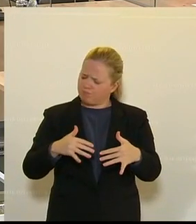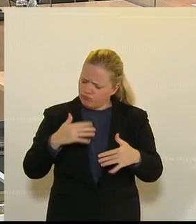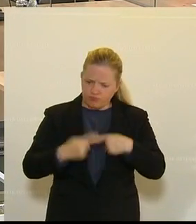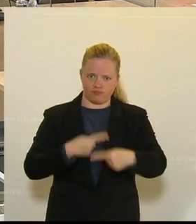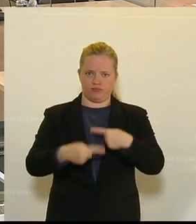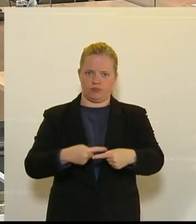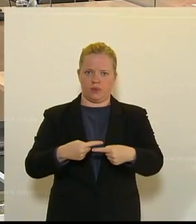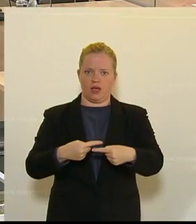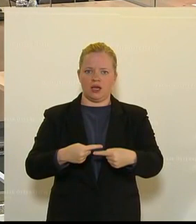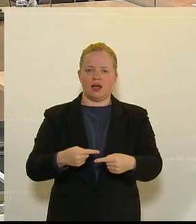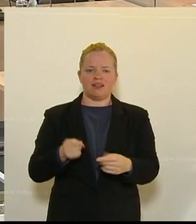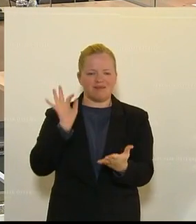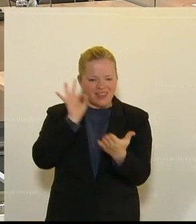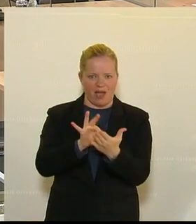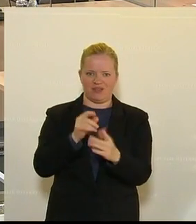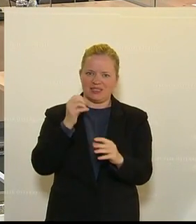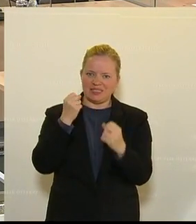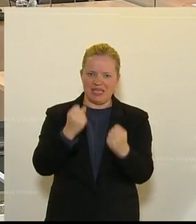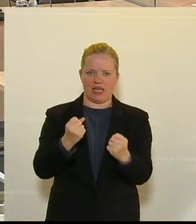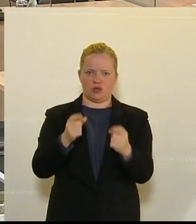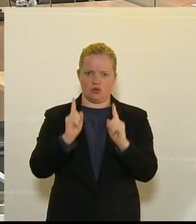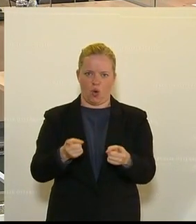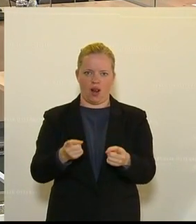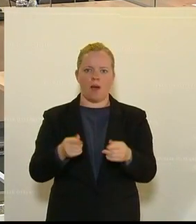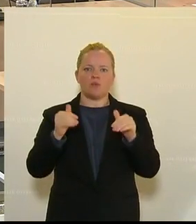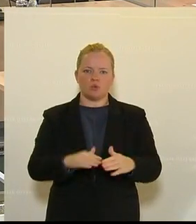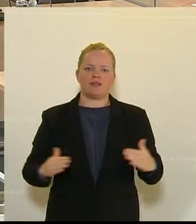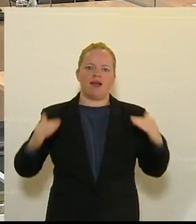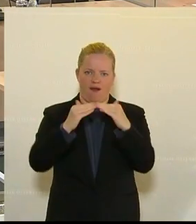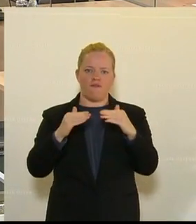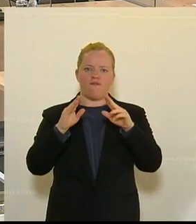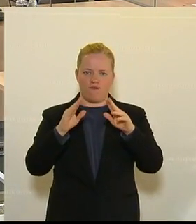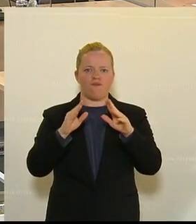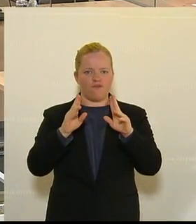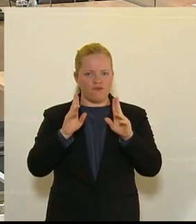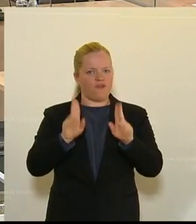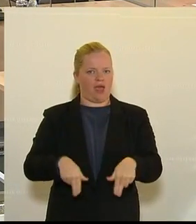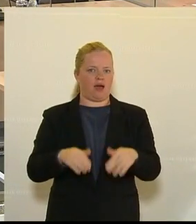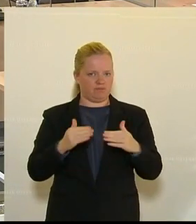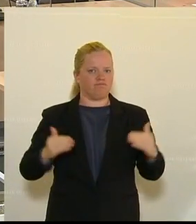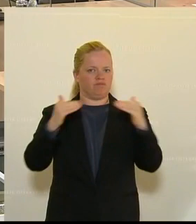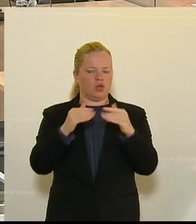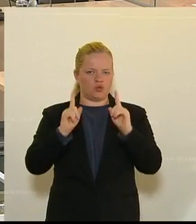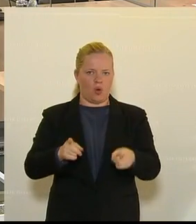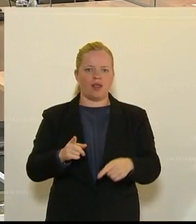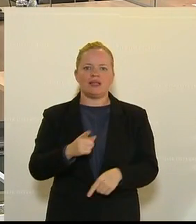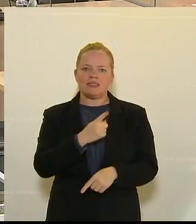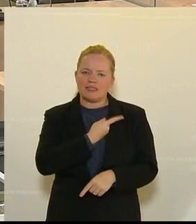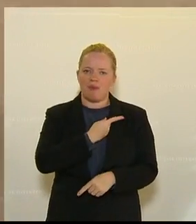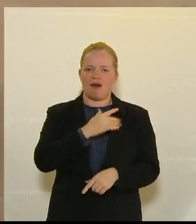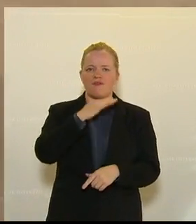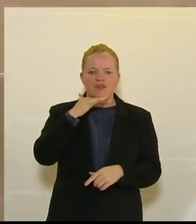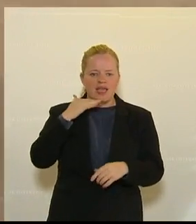sein. Und sie muss auch fair sein. Und Sie wissen, ich habe mich über Wochen für die